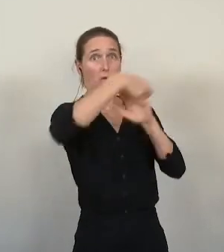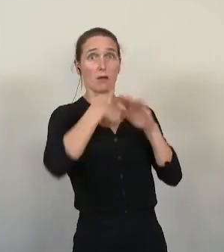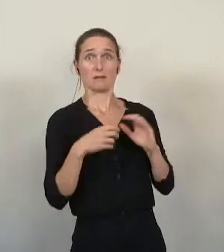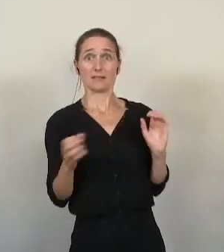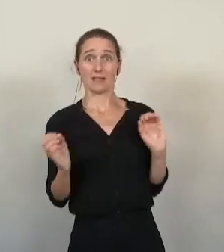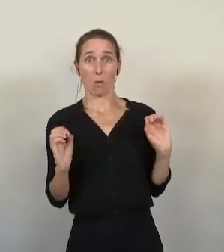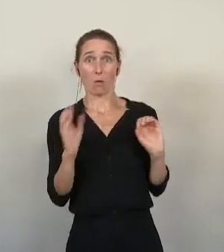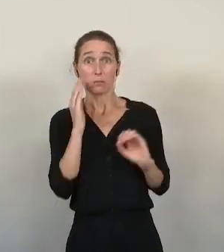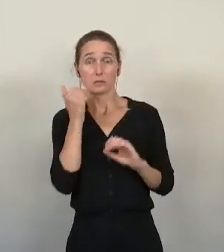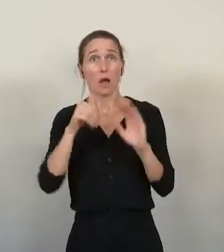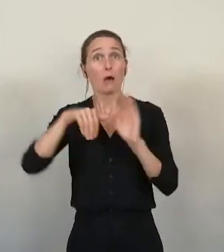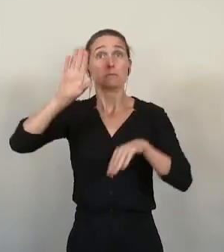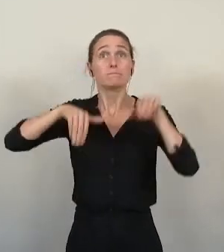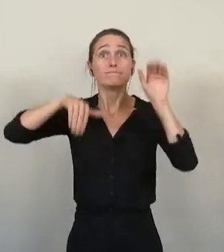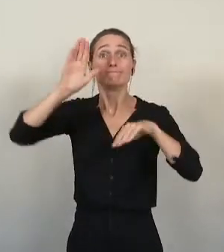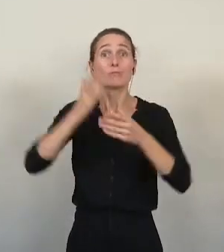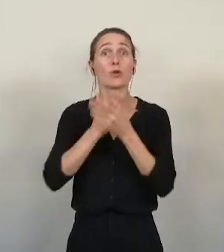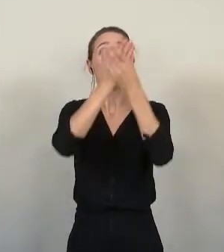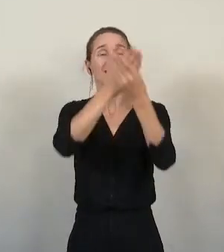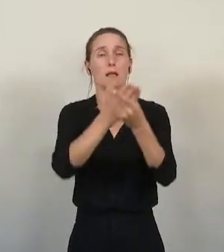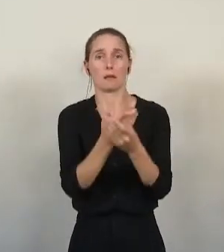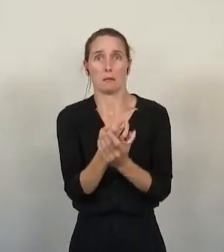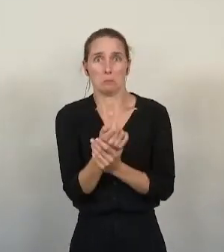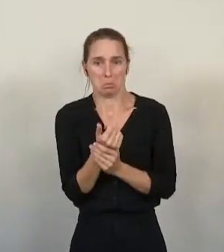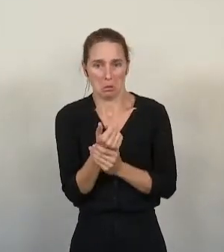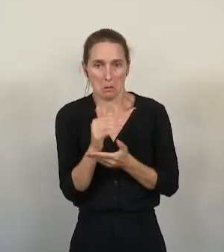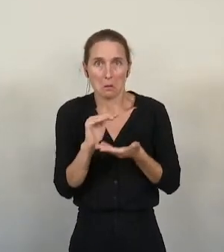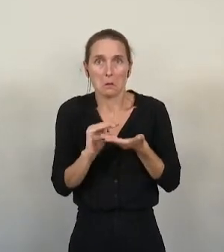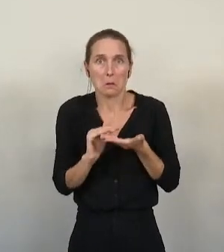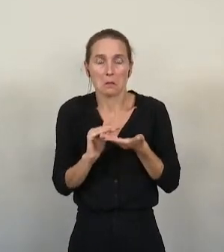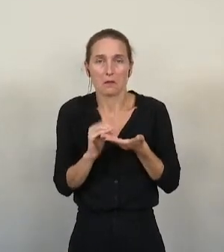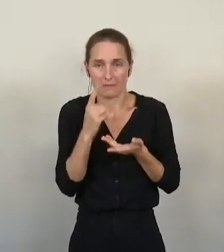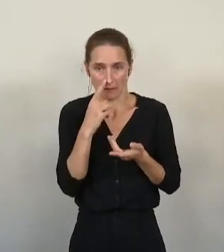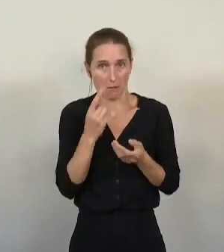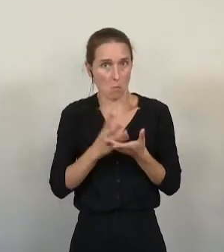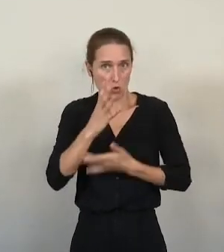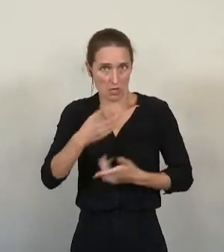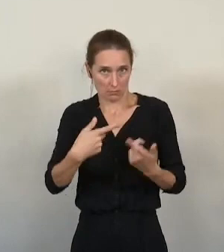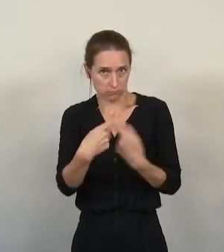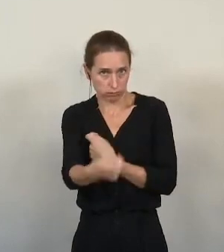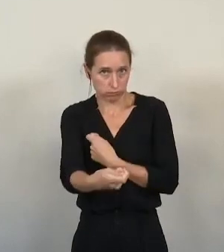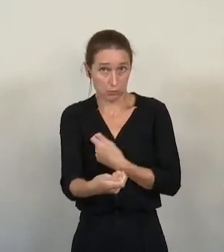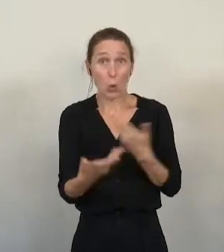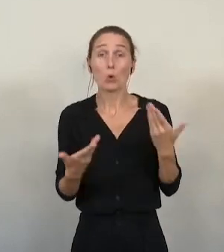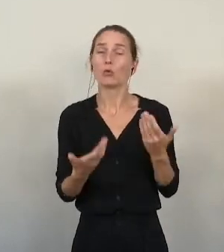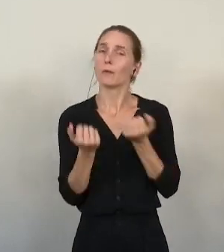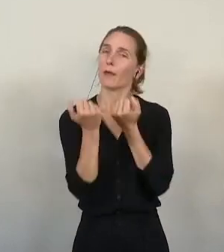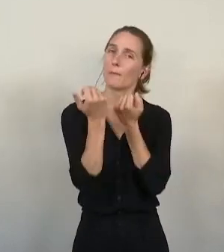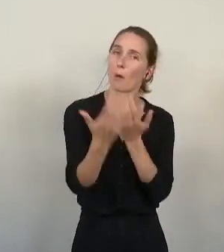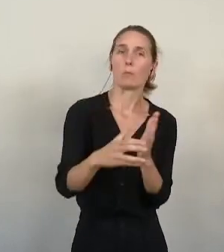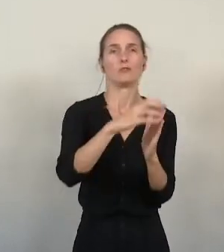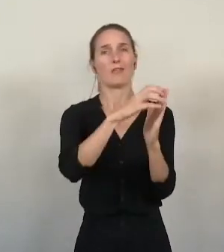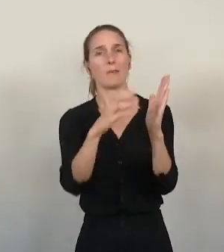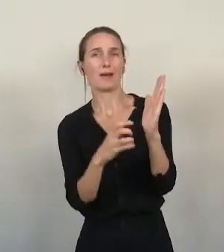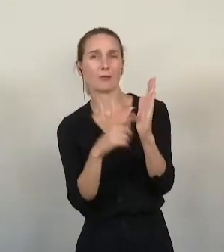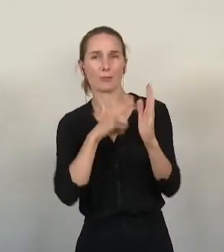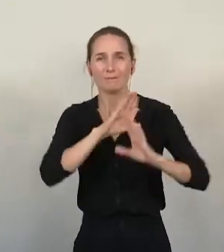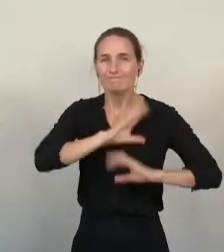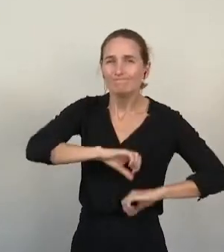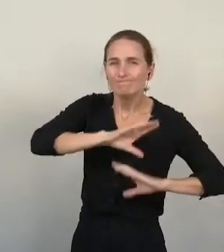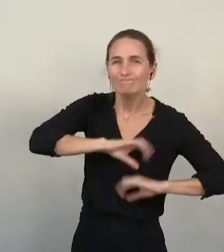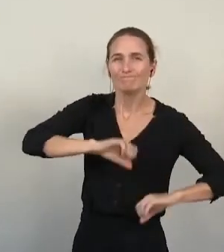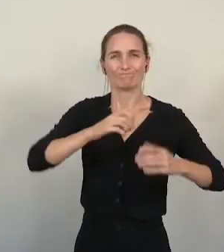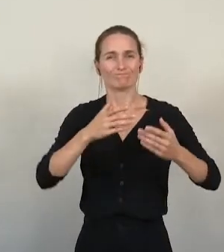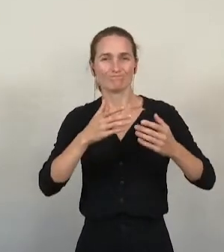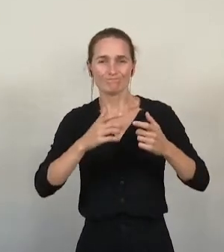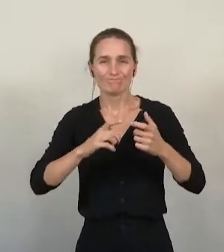déposés. Et nous nous retrouvons désormais avec cette délibération pour tester un programme d'expérimentation. Le fait qu